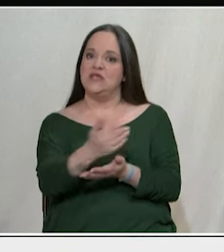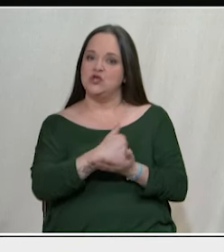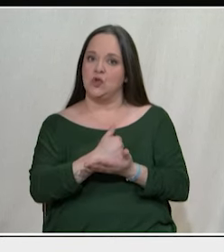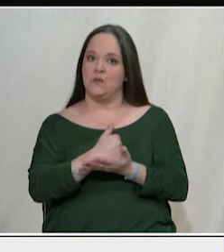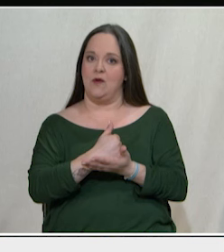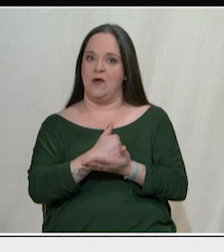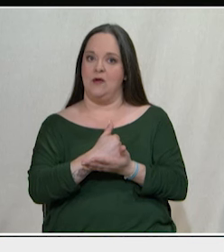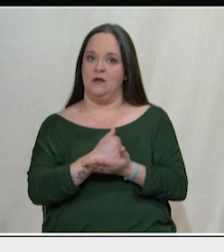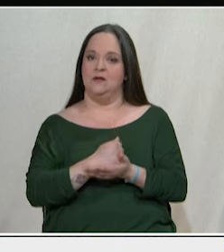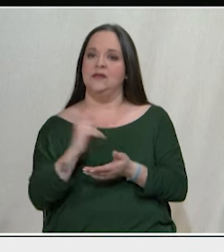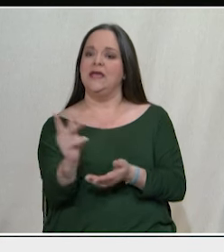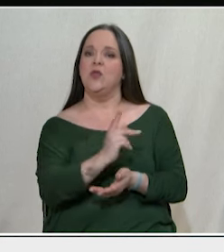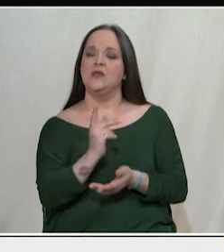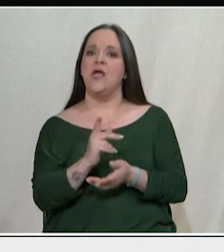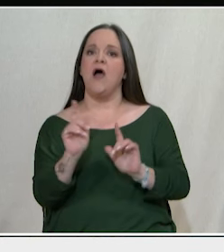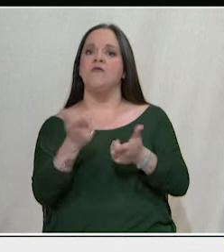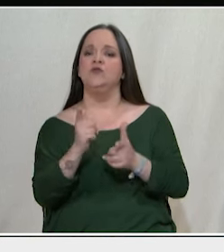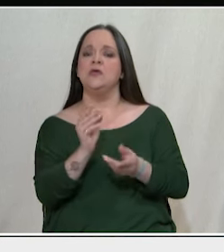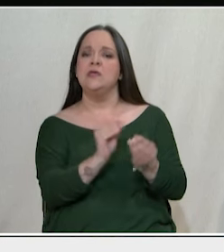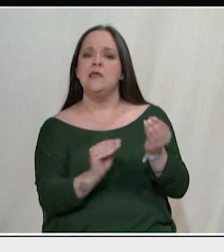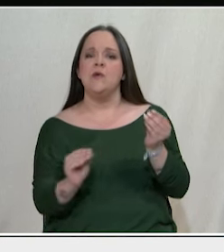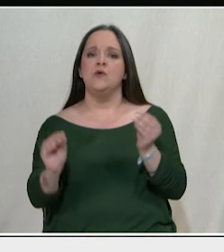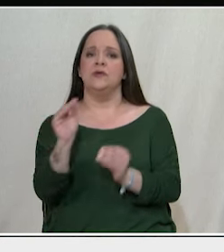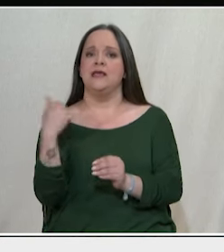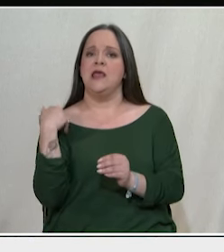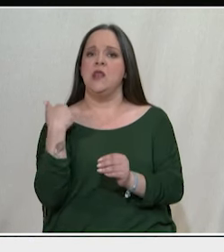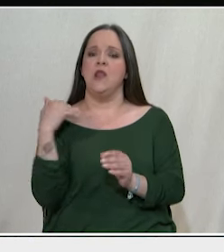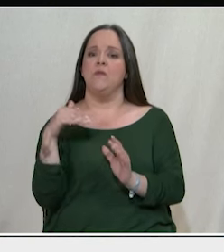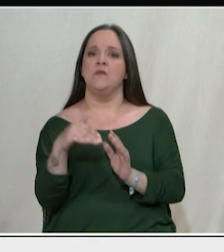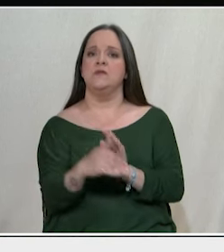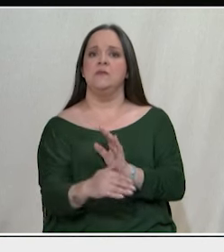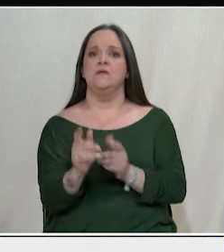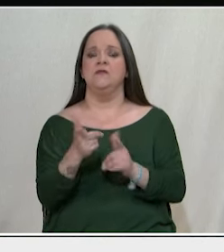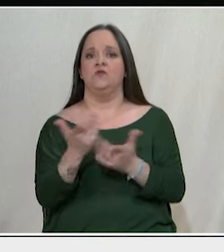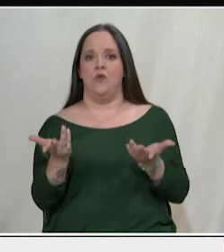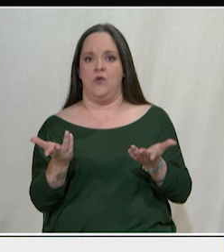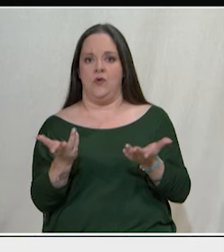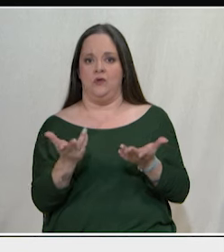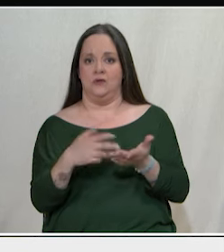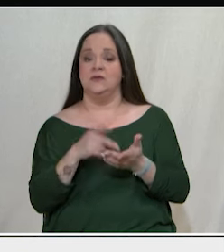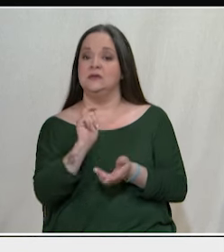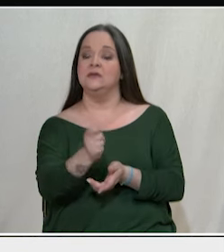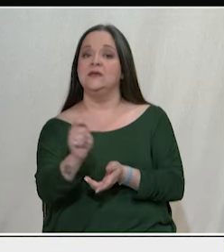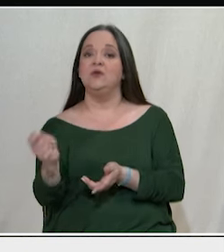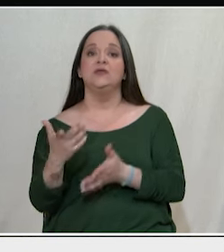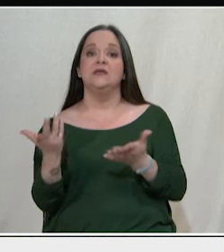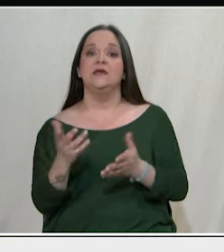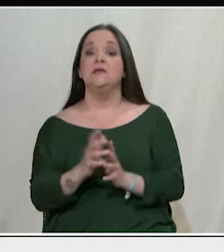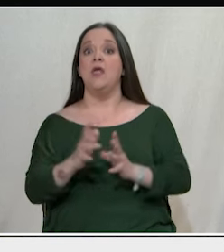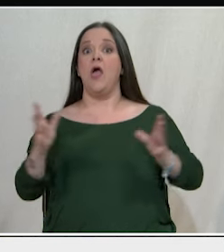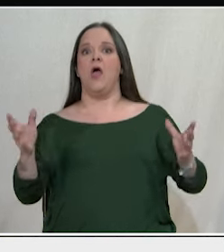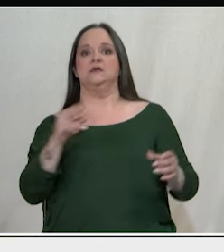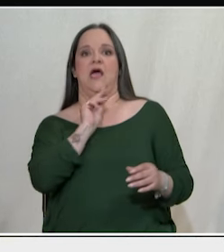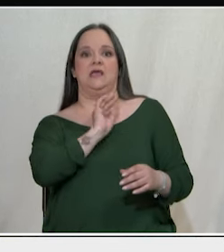των εργαζομένων και της νεολαίας, τι χρηματοδοτεί. Χρηματοδοτεί όπως είπαμε τα τεράστια κέρδη, χρηματοδοτεί τους θηριώδης